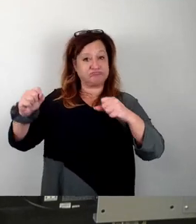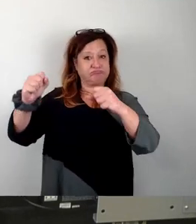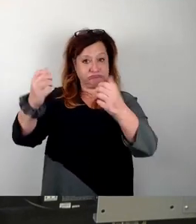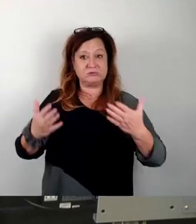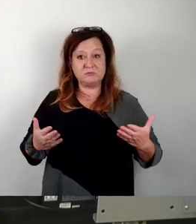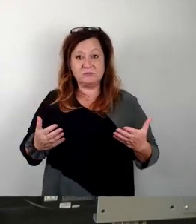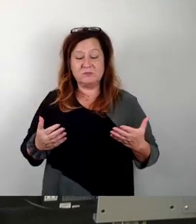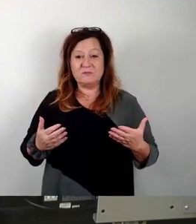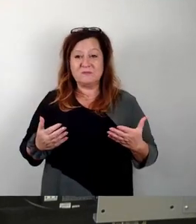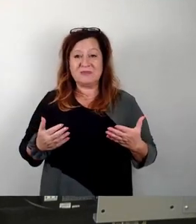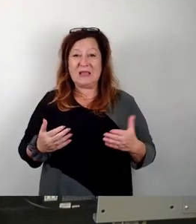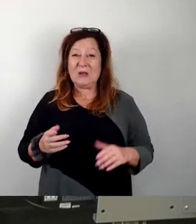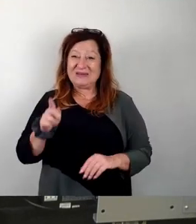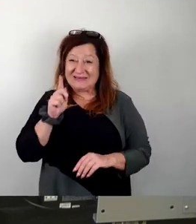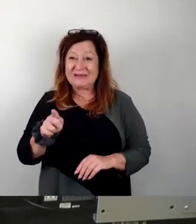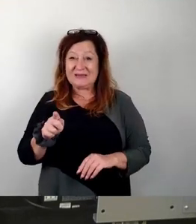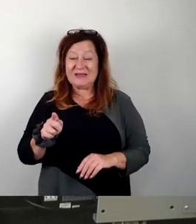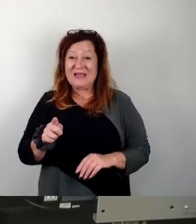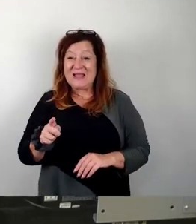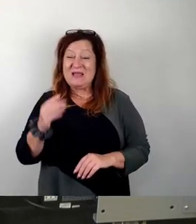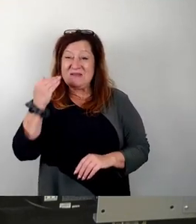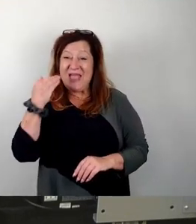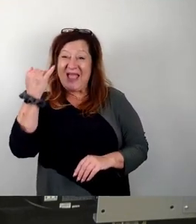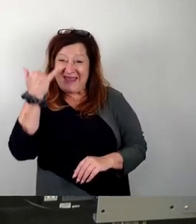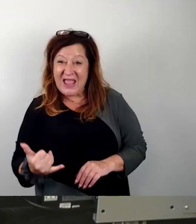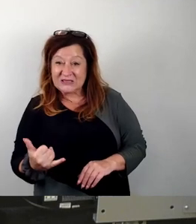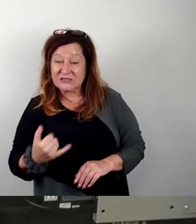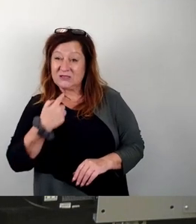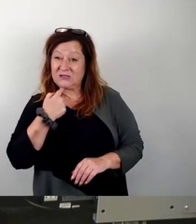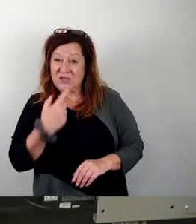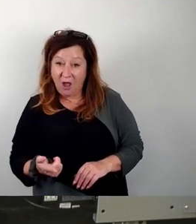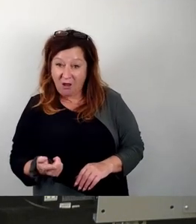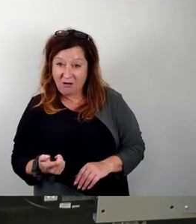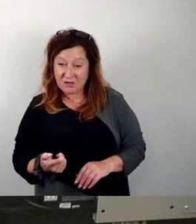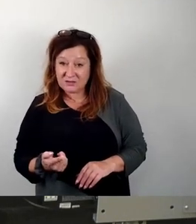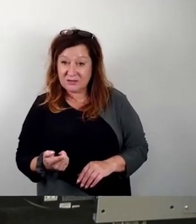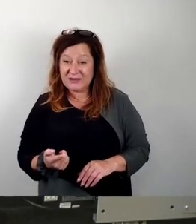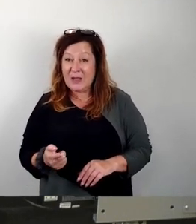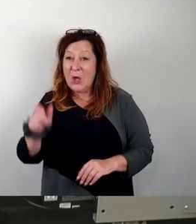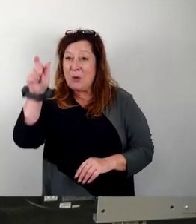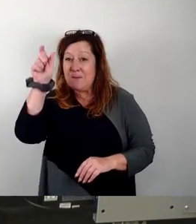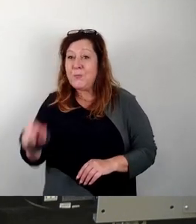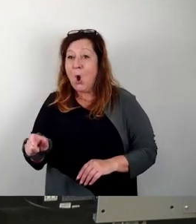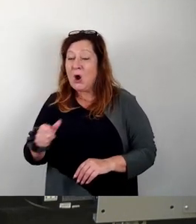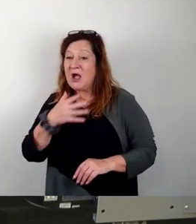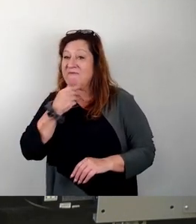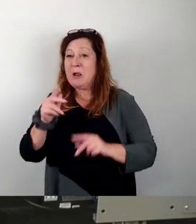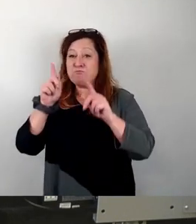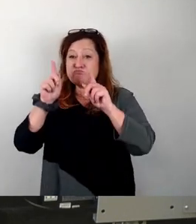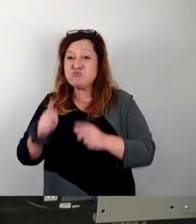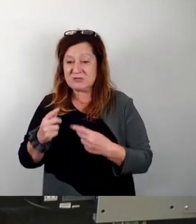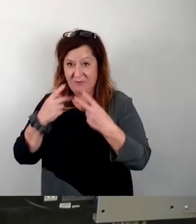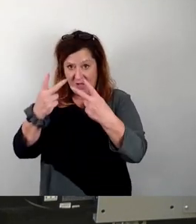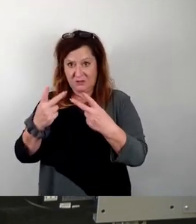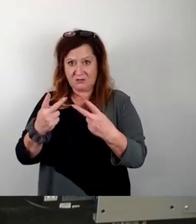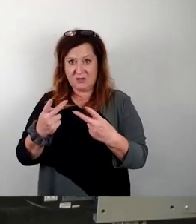Und derjenige, der jetzt hier davon spricht, dass man den Willen der Bürger beachten muss, der bedenke, dass zum Beispiel